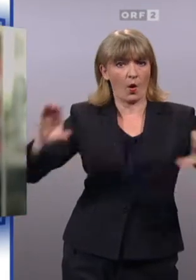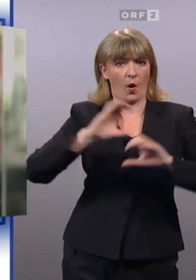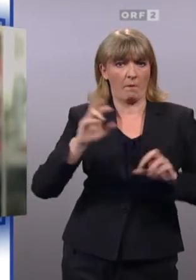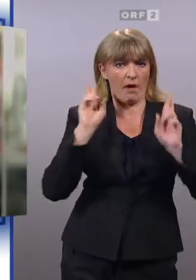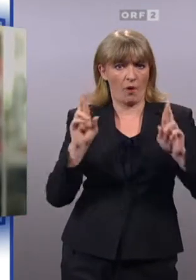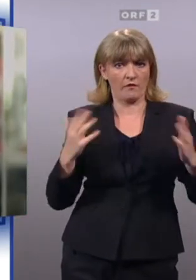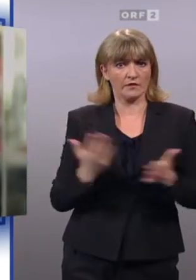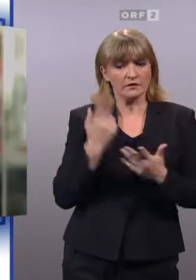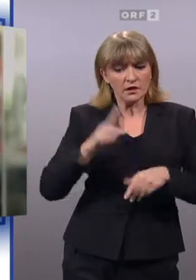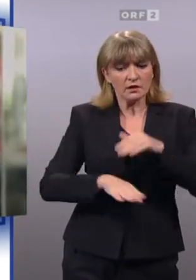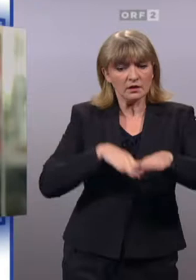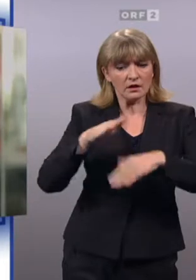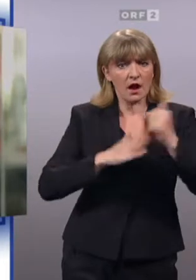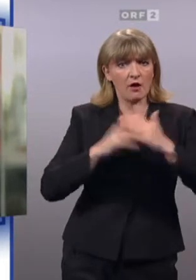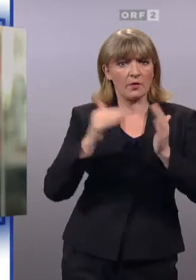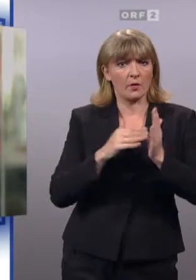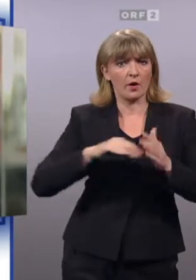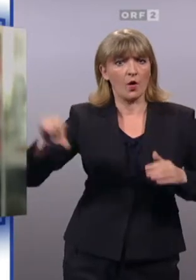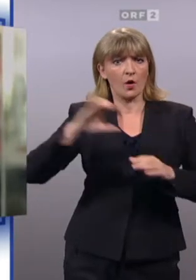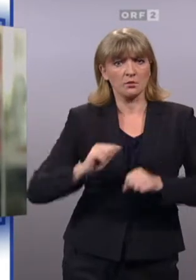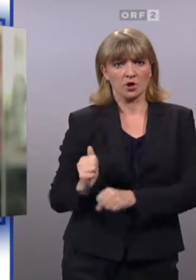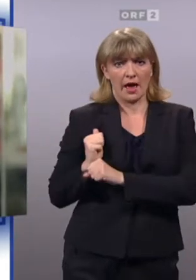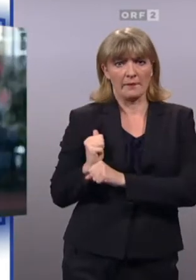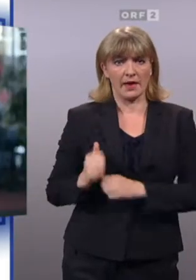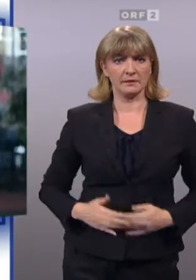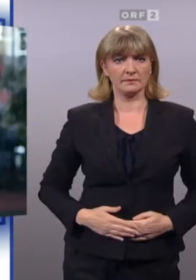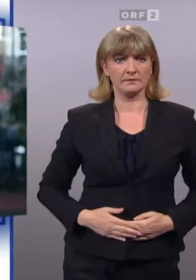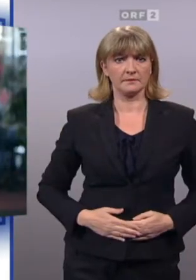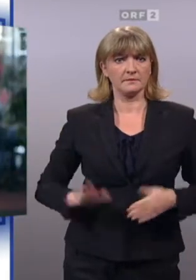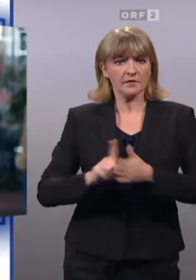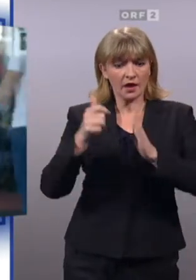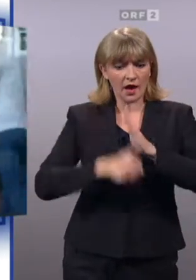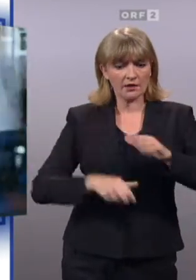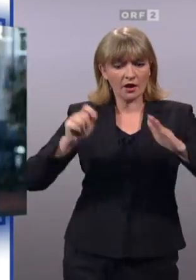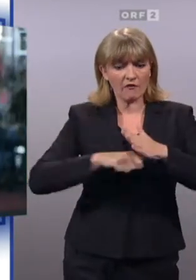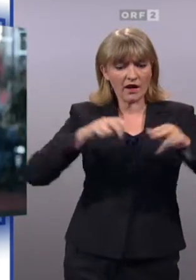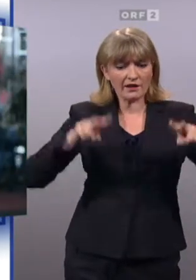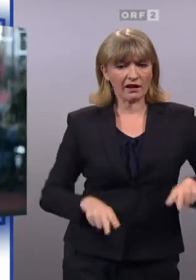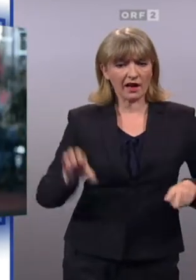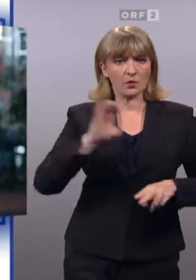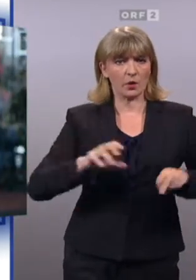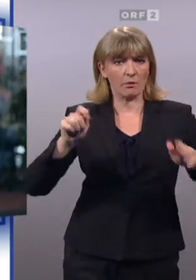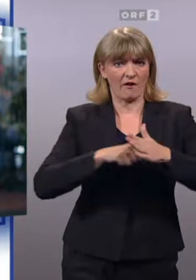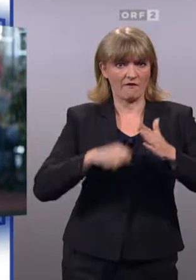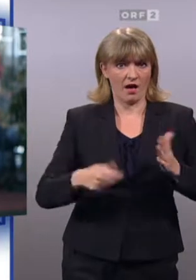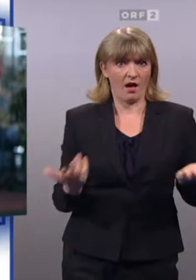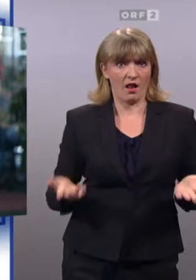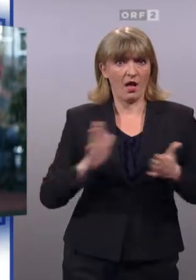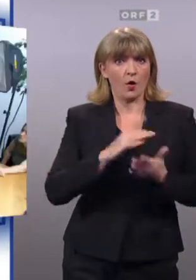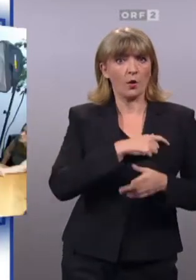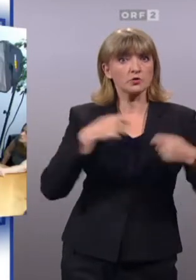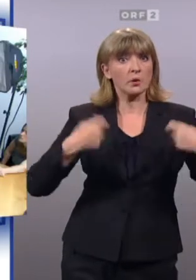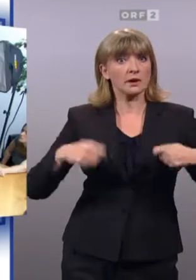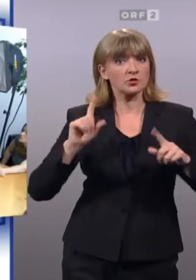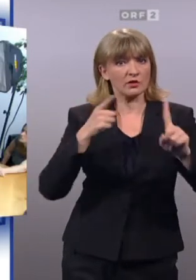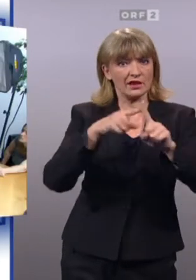schrittweise den Aufbau einer europäischen Armee. Ein einheitliches Wahlrecht bei den Europawahlen. Wir sollten auch den Kommissionspräsidenten